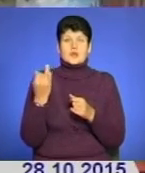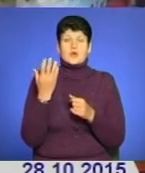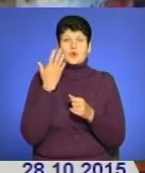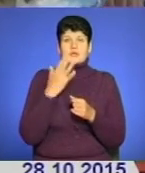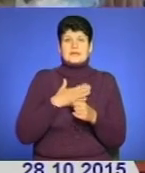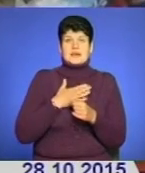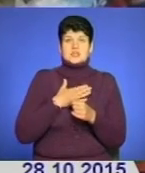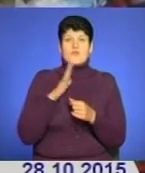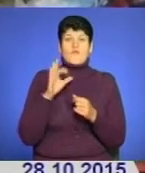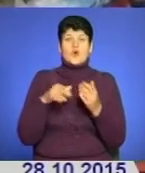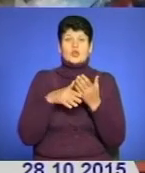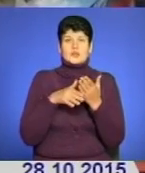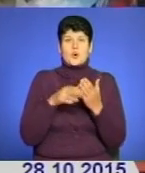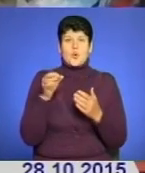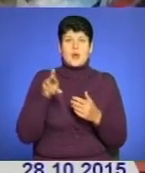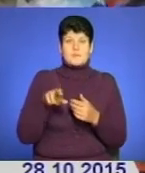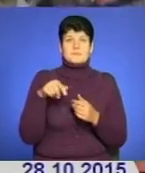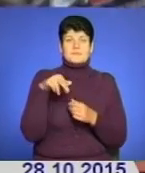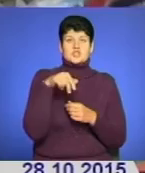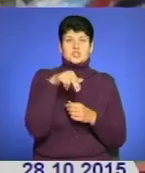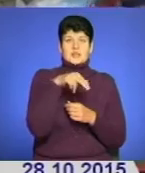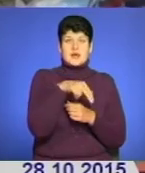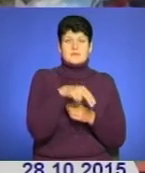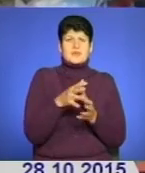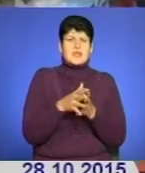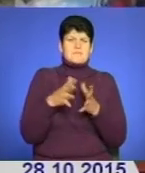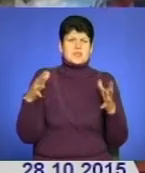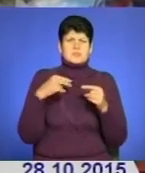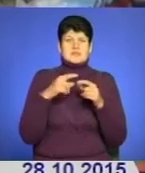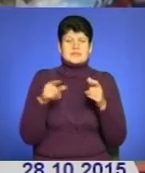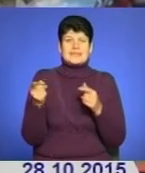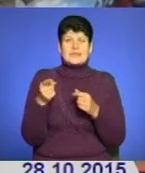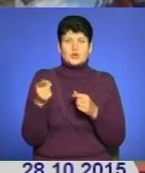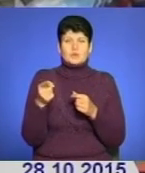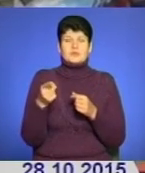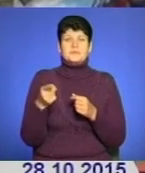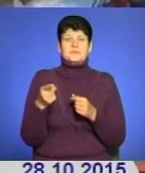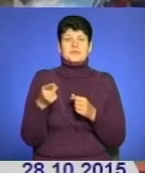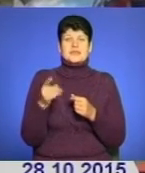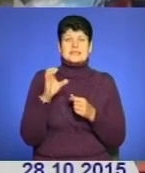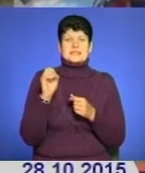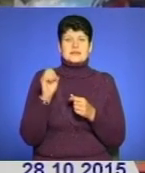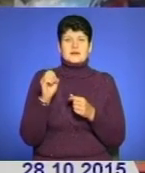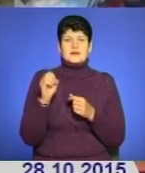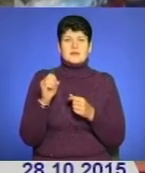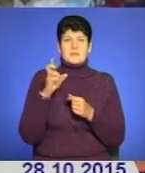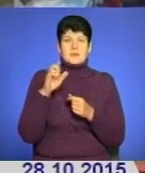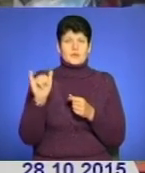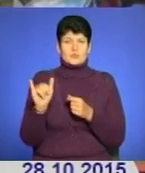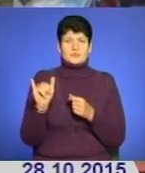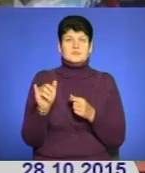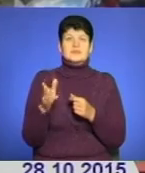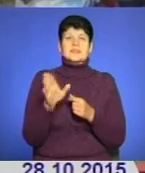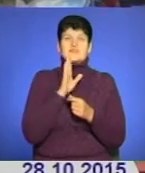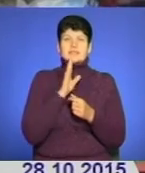волонтер Оля пішла в найбільший магазин Тернополя, один з найбільших магазин Тернополя секунд-хенду, і прийшла і каже, так, дівчатка,